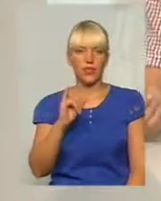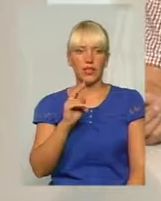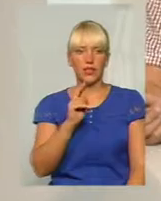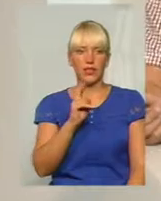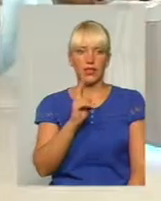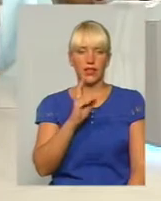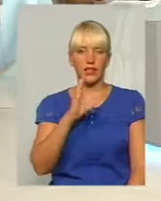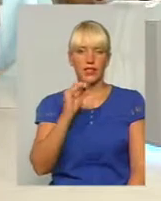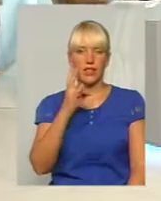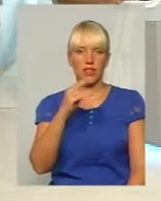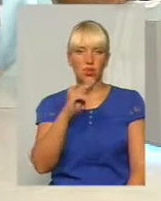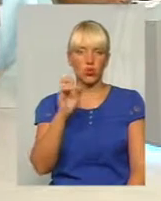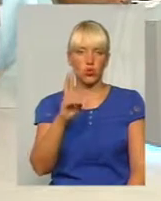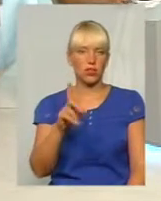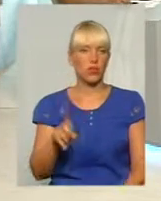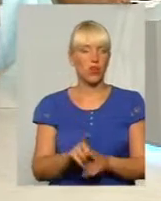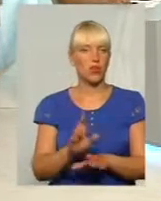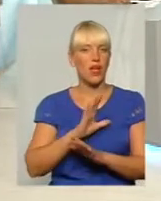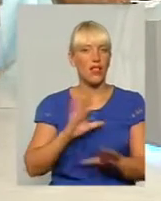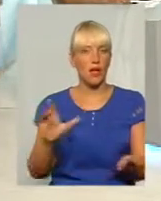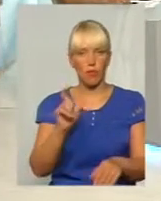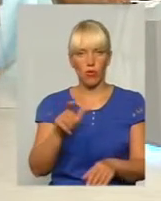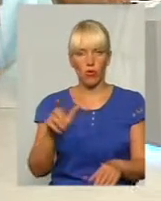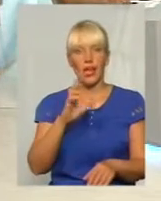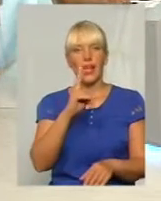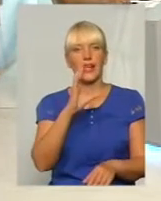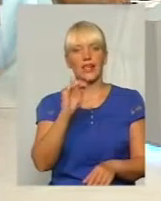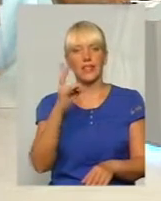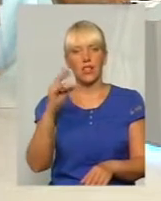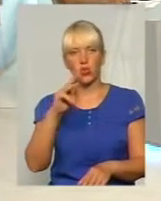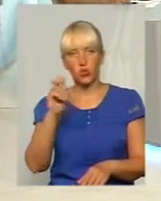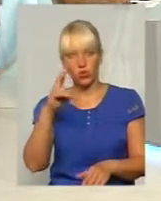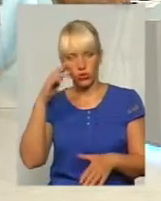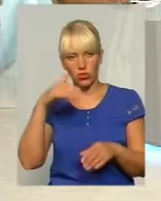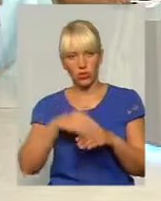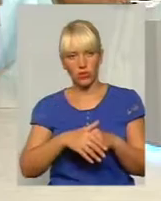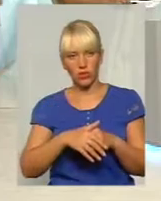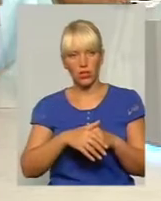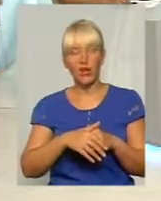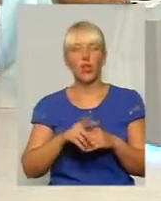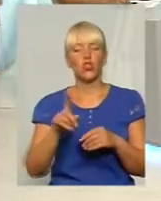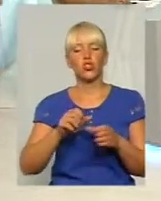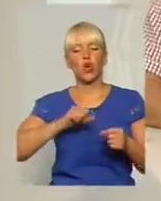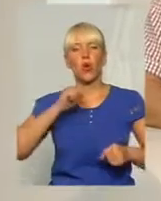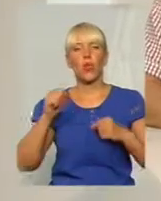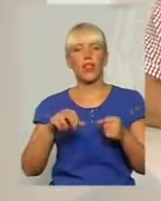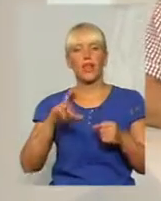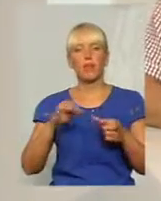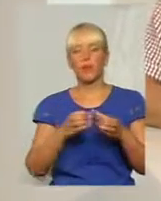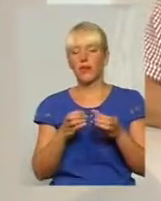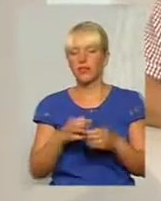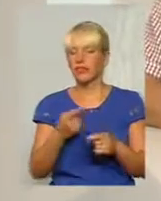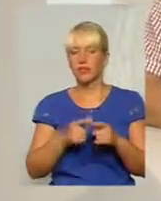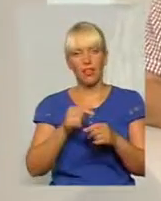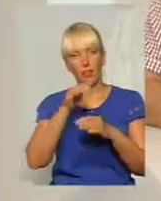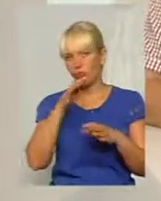Ксенжука з «Народного фронту». Ну тут можливо Ксенжука можна зрозуміти, колега по фракції. Не можна зрозуміти. Ну це можливо, може